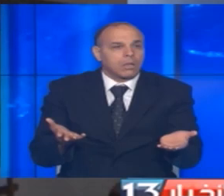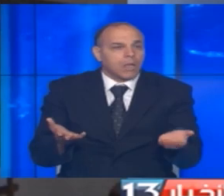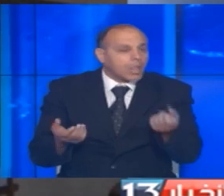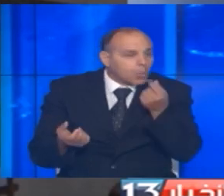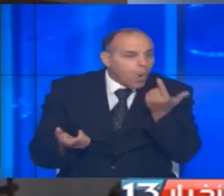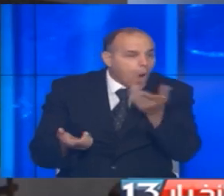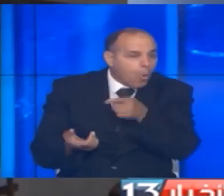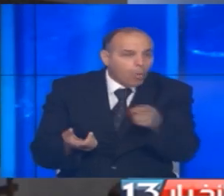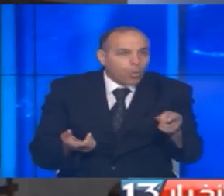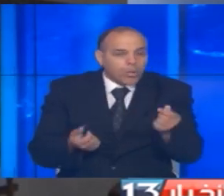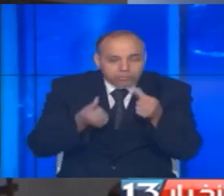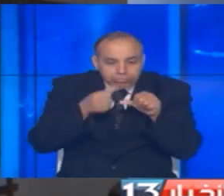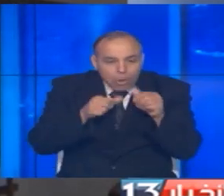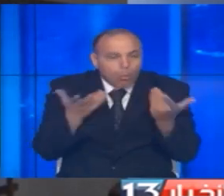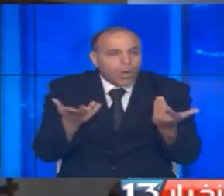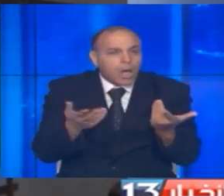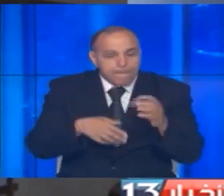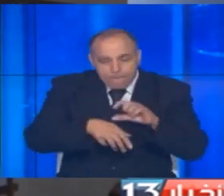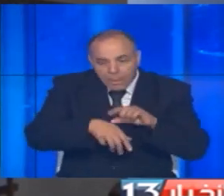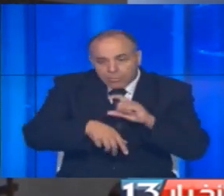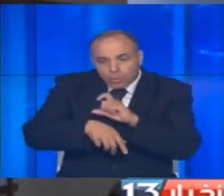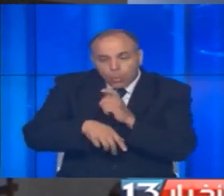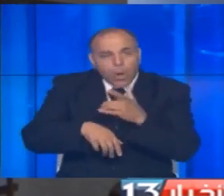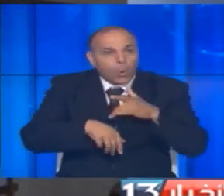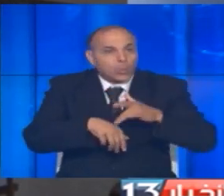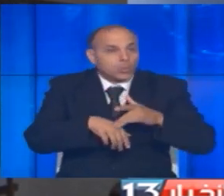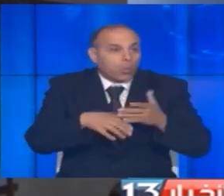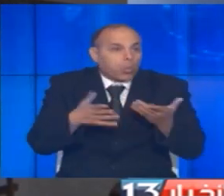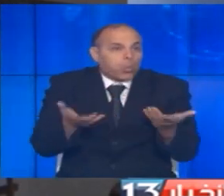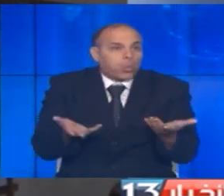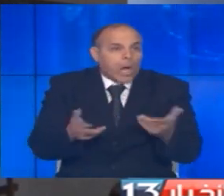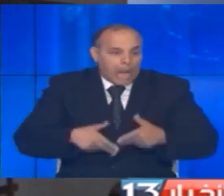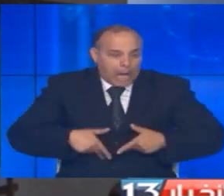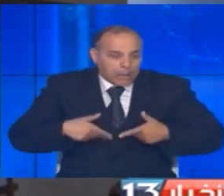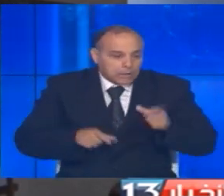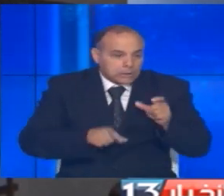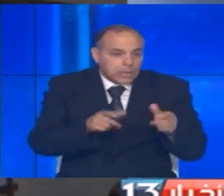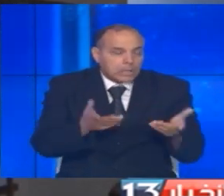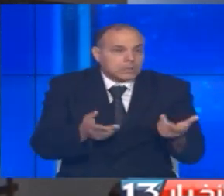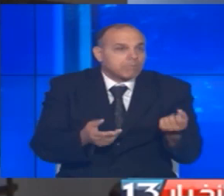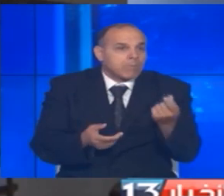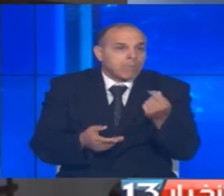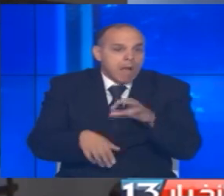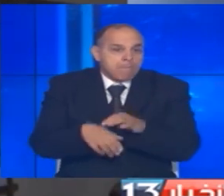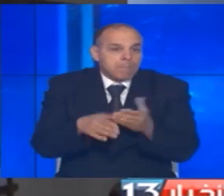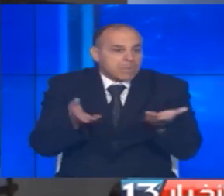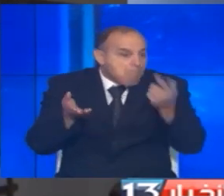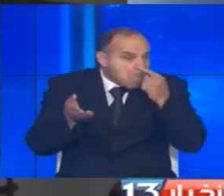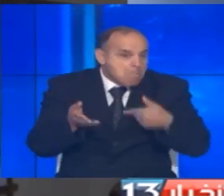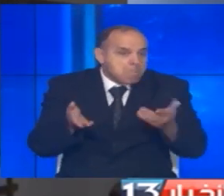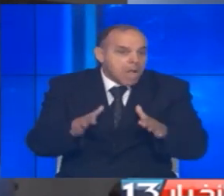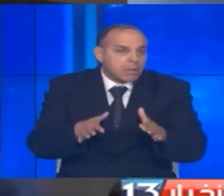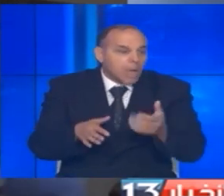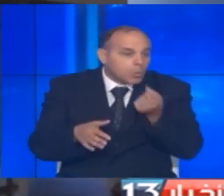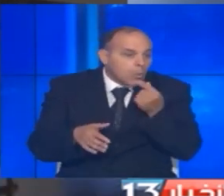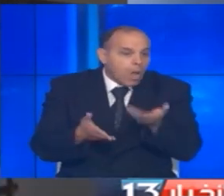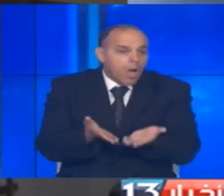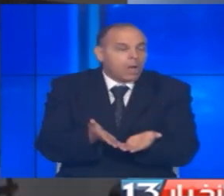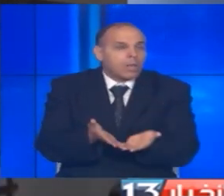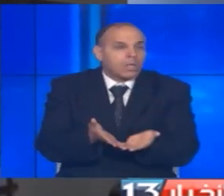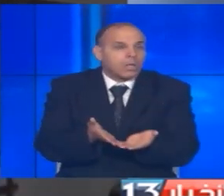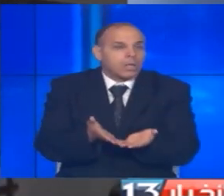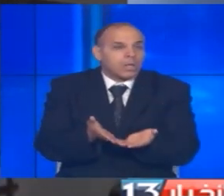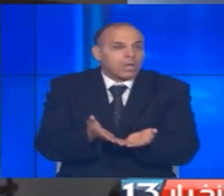علاجات الكيميائية يؤثر بشكل كبير على حياة المئات من المرضى الذين يطلقون العلاج